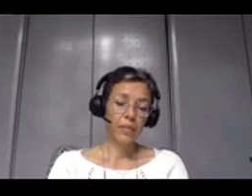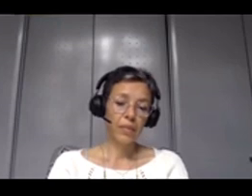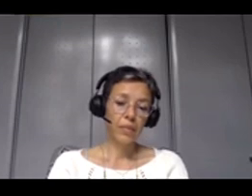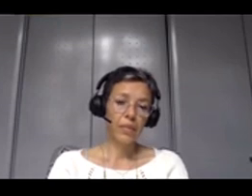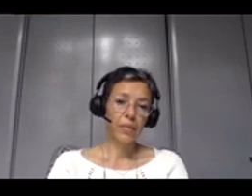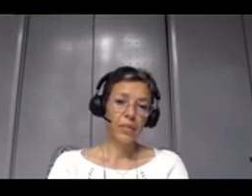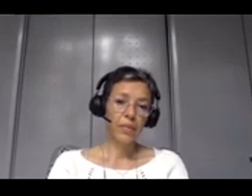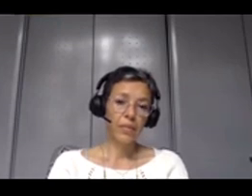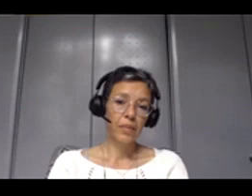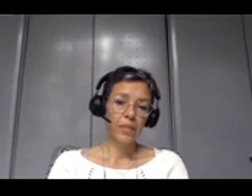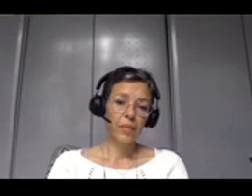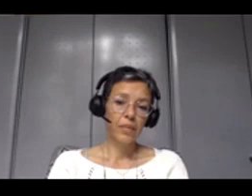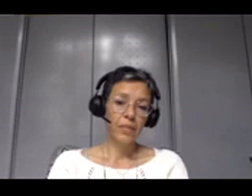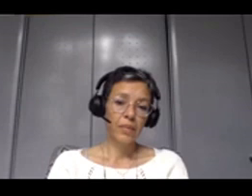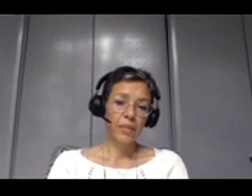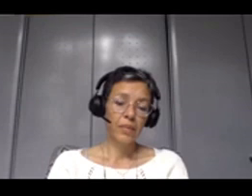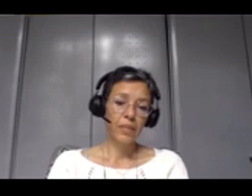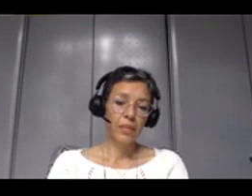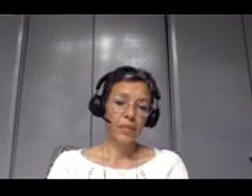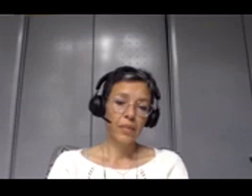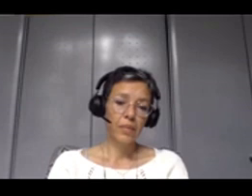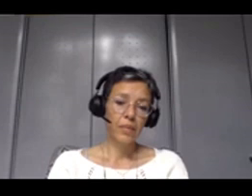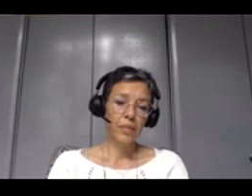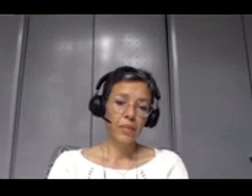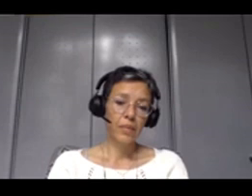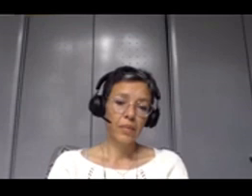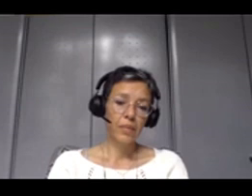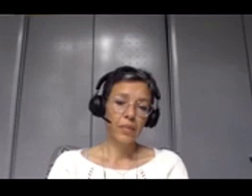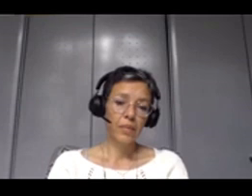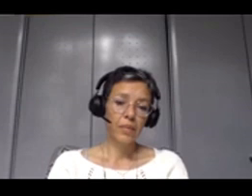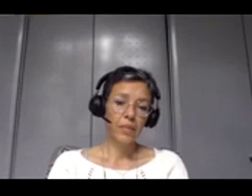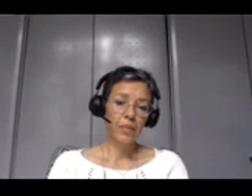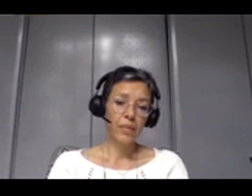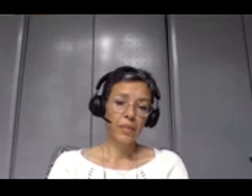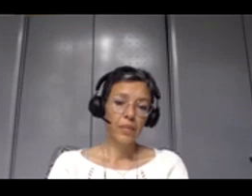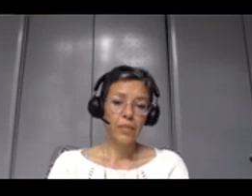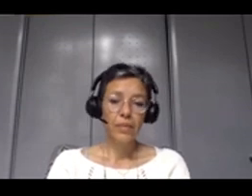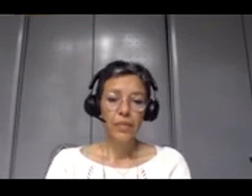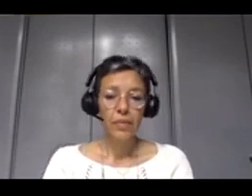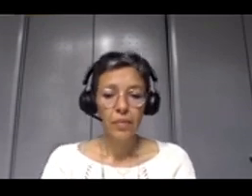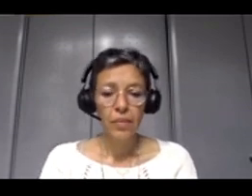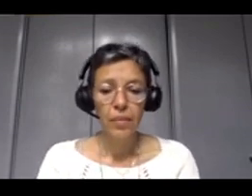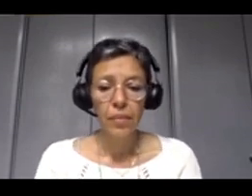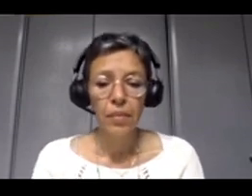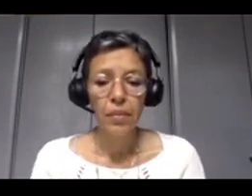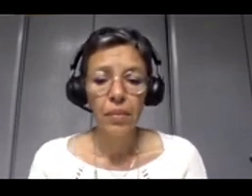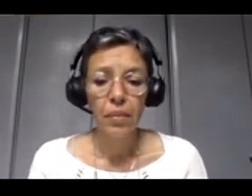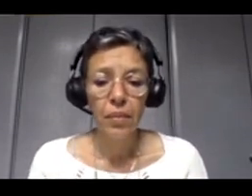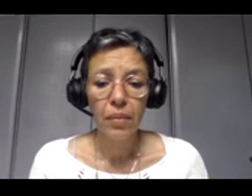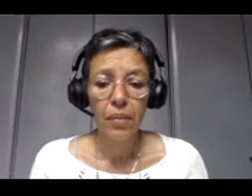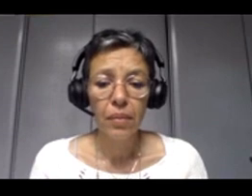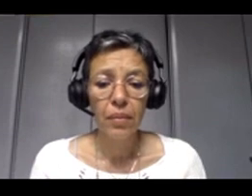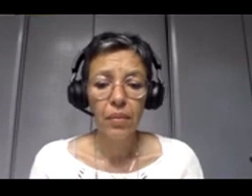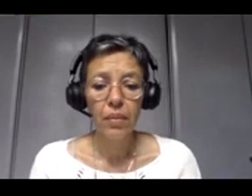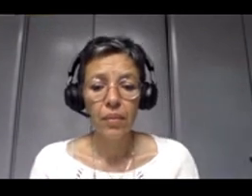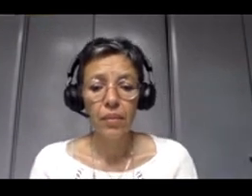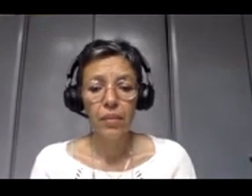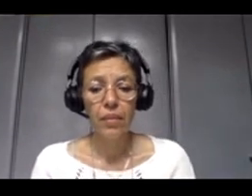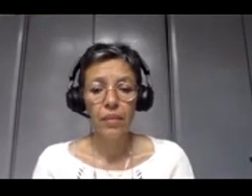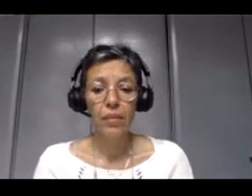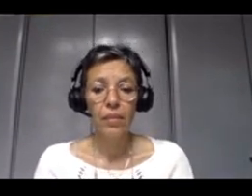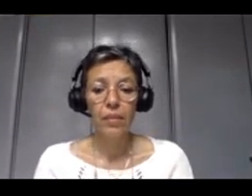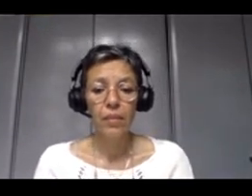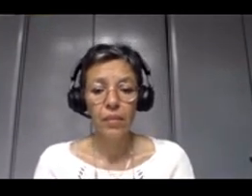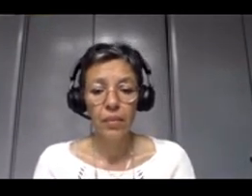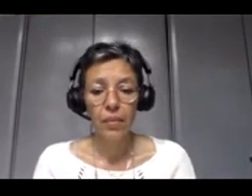plus précisément en ce qui concerne, par exemple, les CDE, les loins, les jumeaux numériques, bientôt l'économie